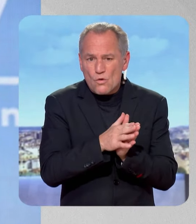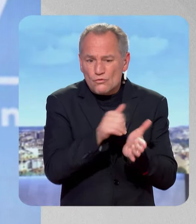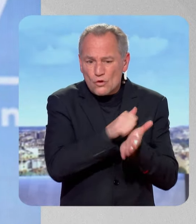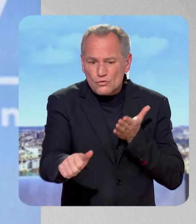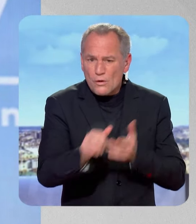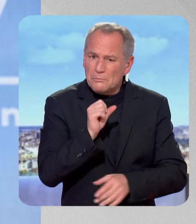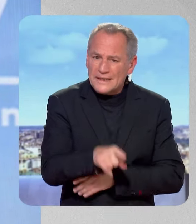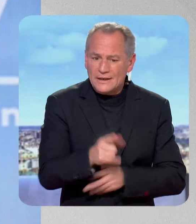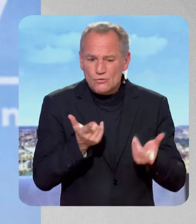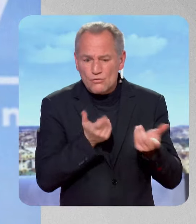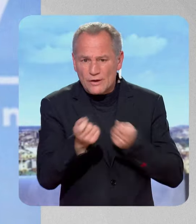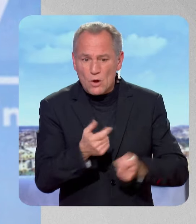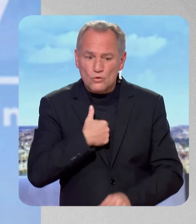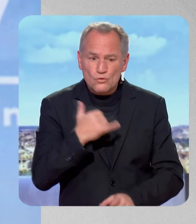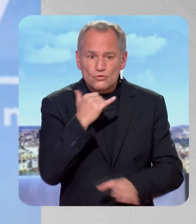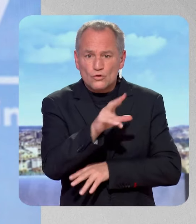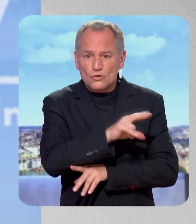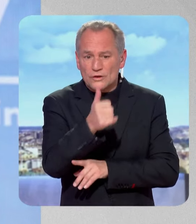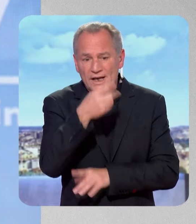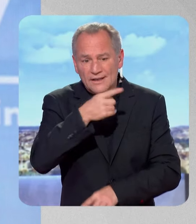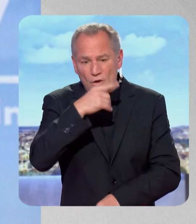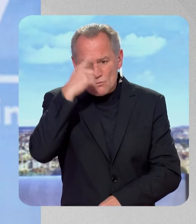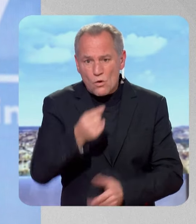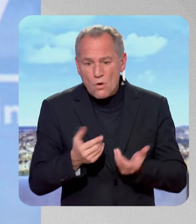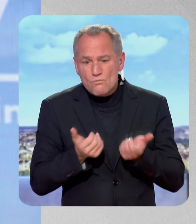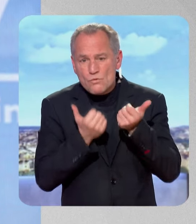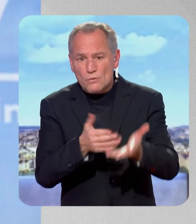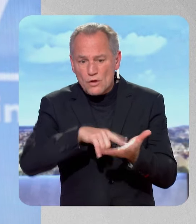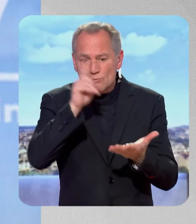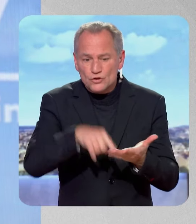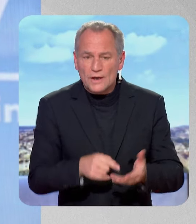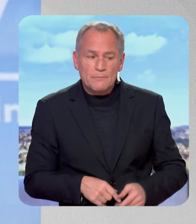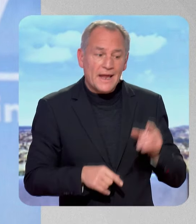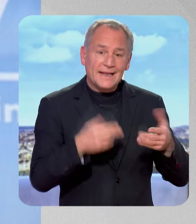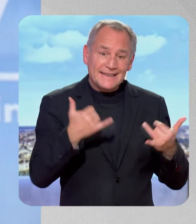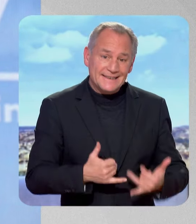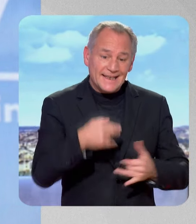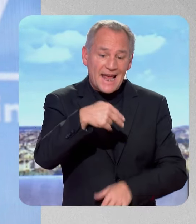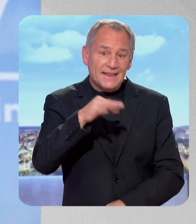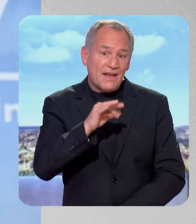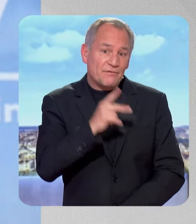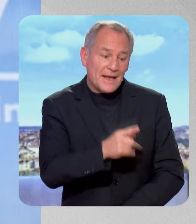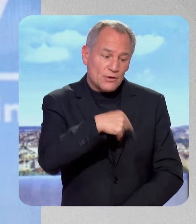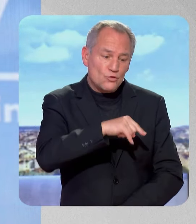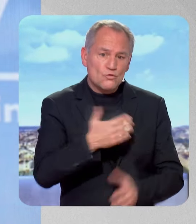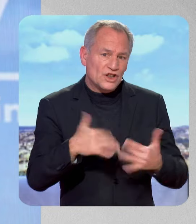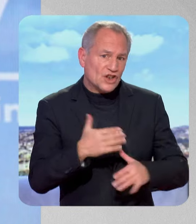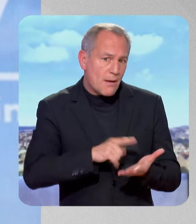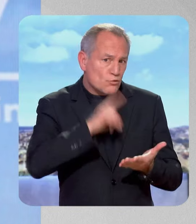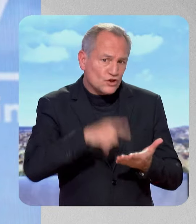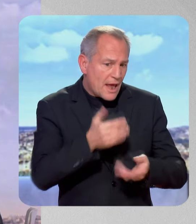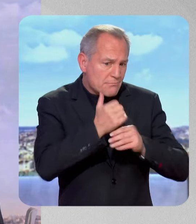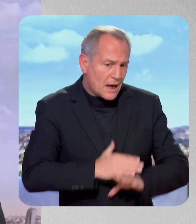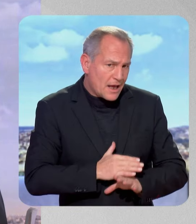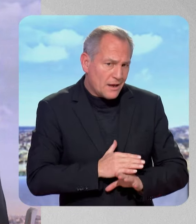31 décembre pour proposer un budget. Or, figurez-vous que le nouveau Front populaire, nous avons déjà un budget prêt, puisque nous étions préparés à cet